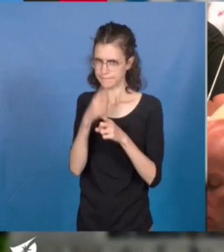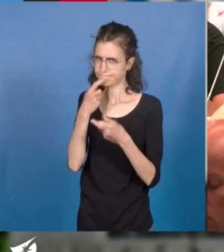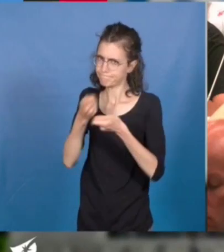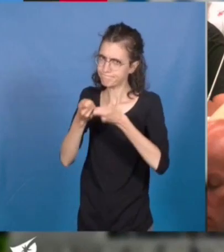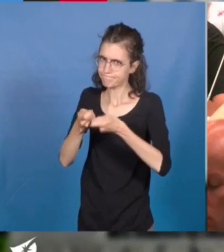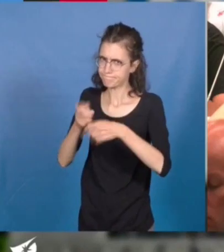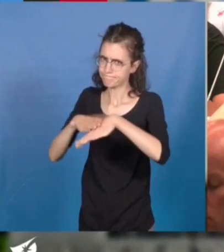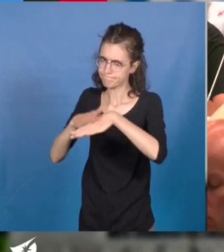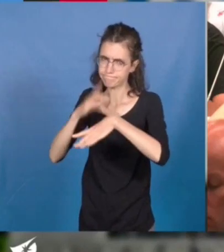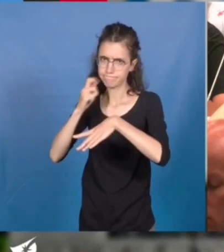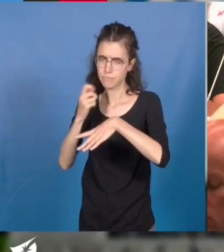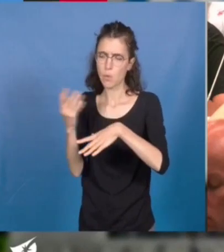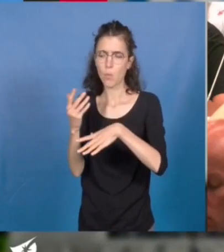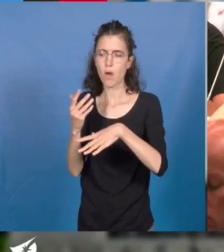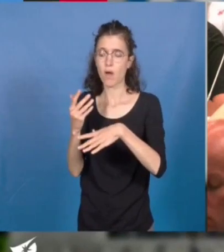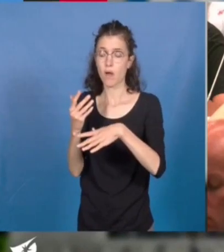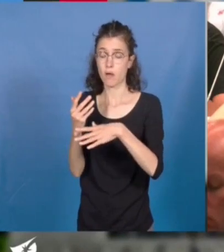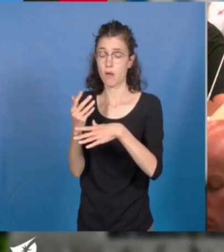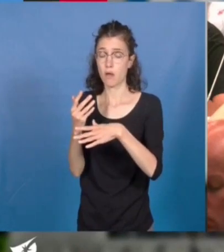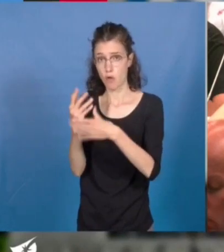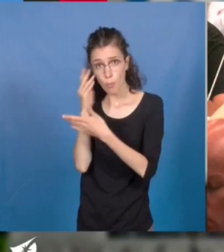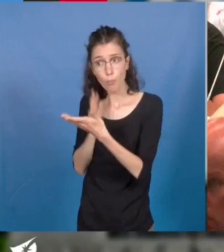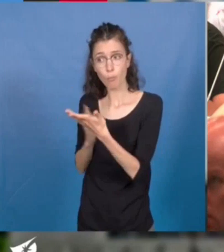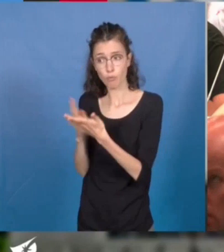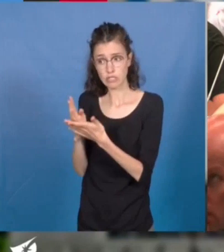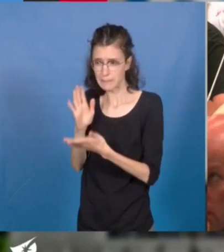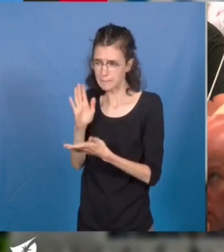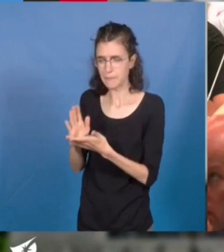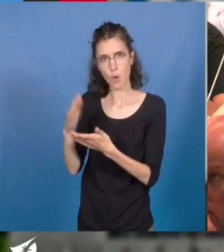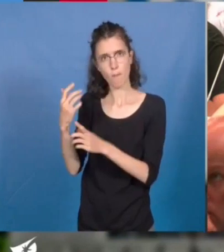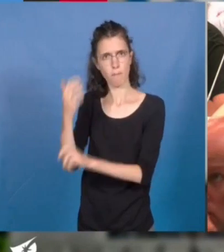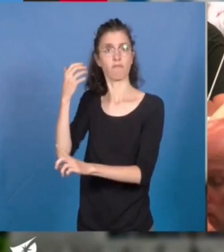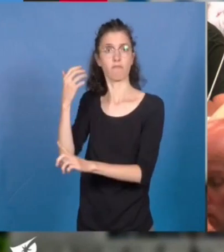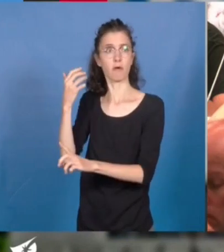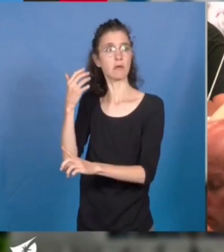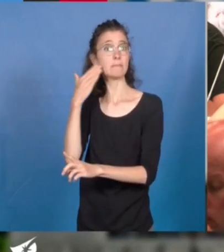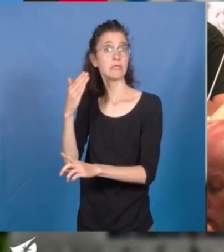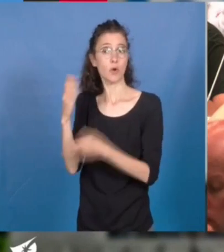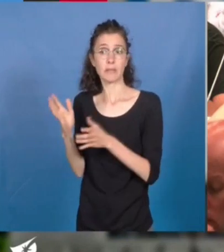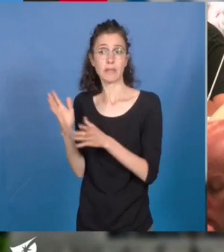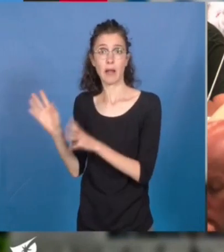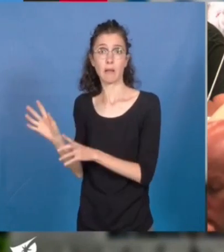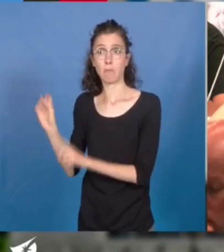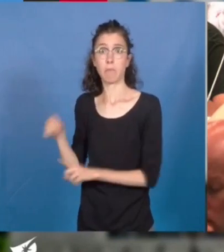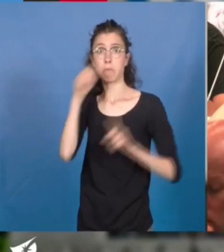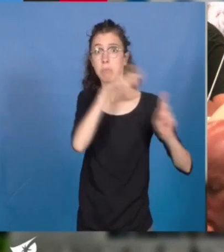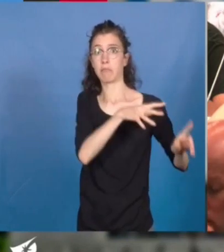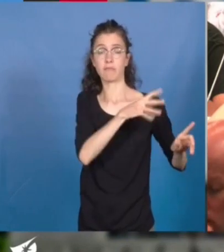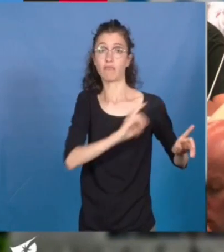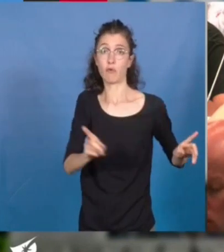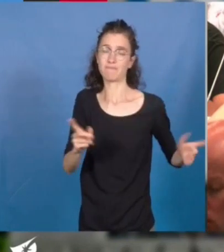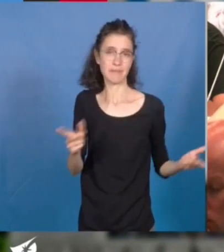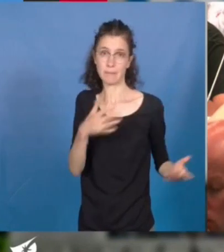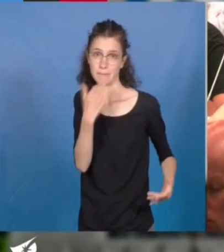que cette opération d'envergure n'aurait pas pu être réalisée sans le transfert du CHU. Ce projet majeur de